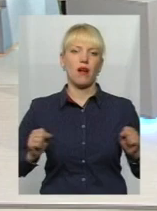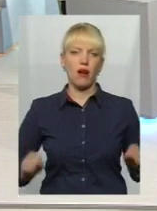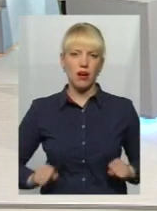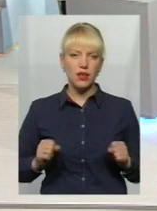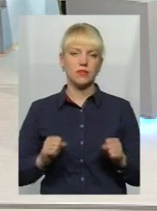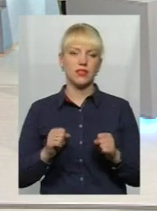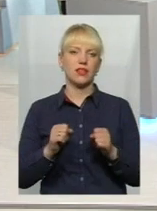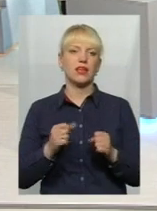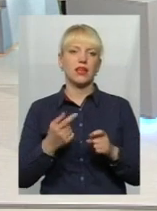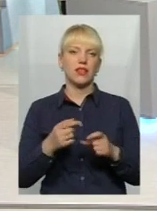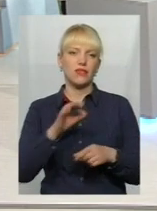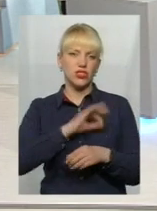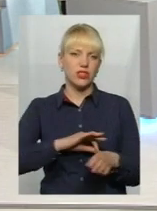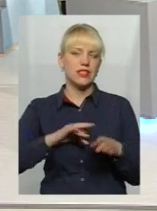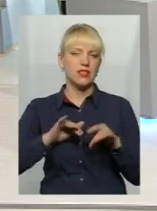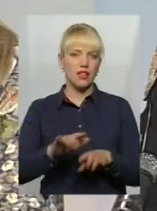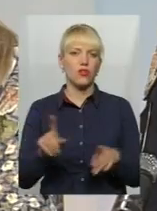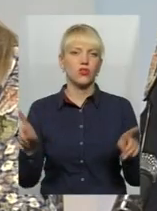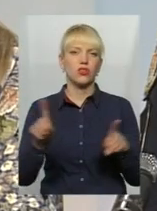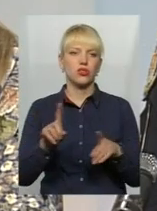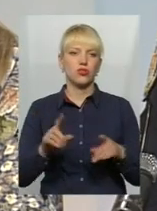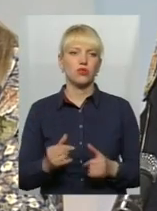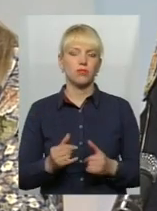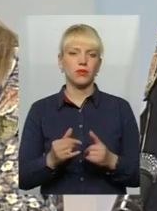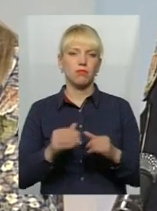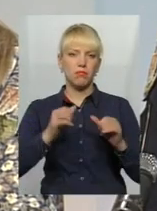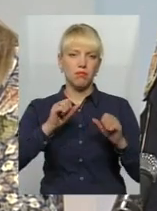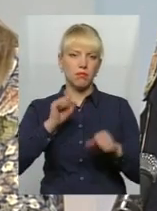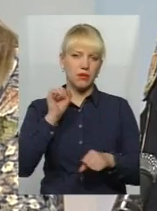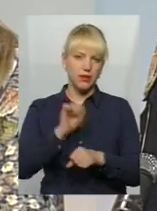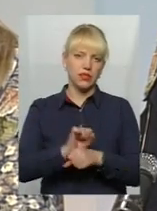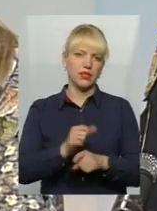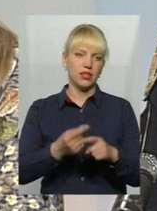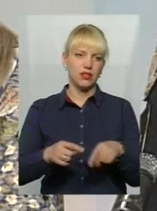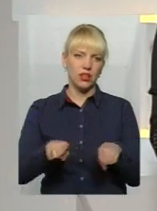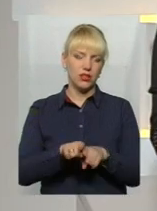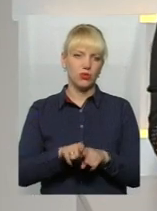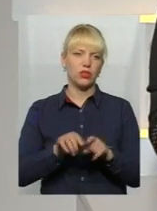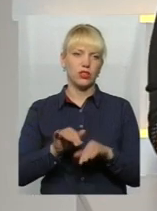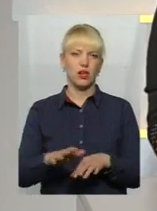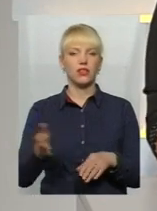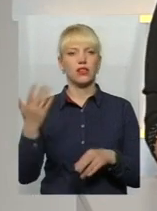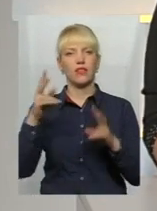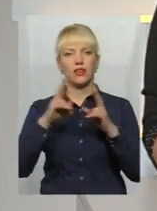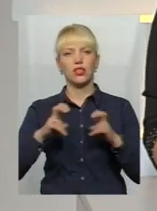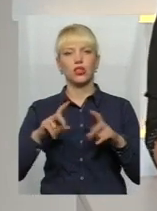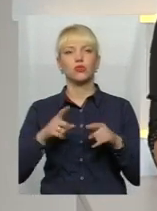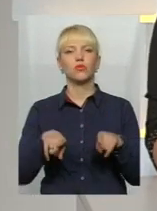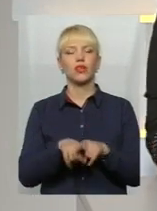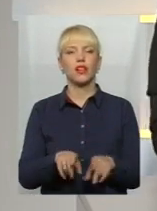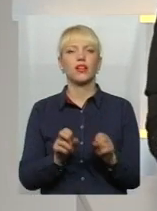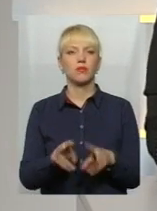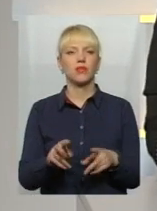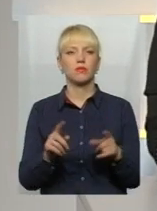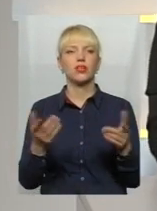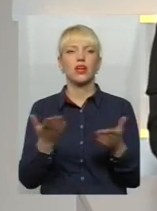вжити відповідних заходів задля припинення такого виду протиправної діяльності. Тож, давайте розбираємося, чим вона така небезпечна, і